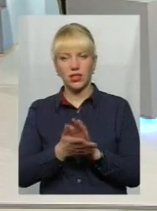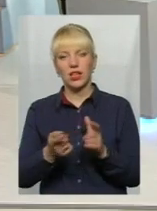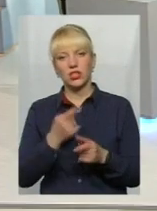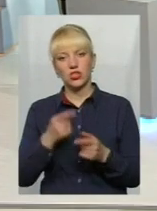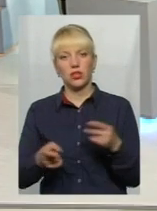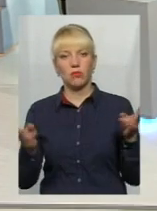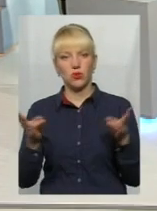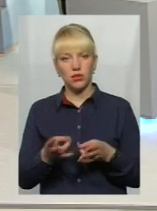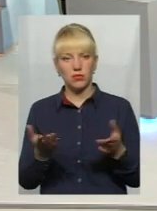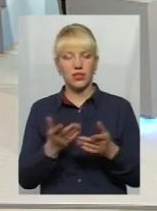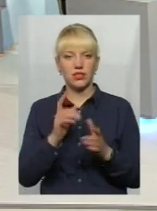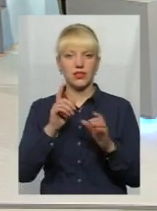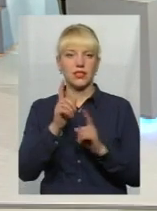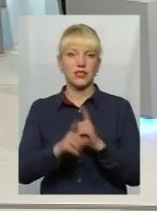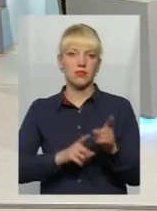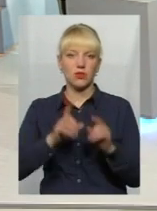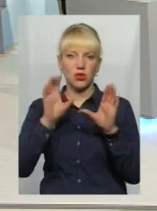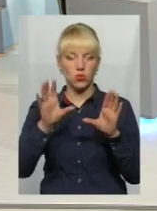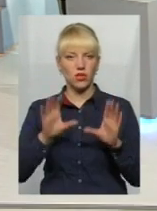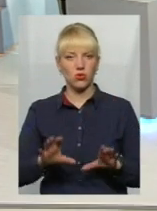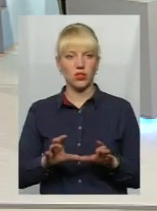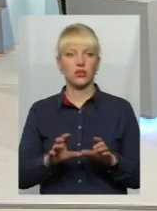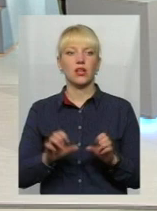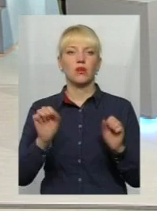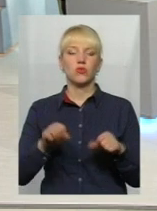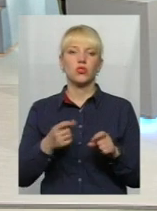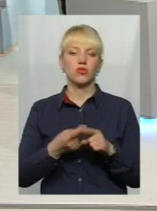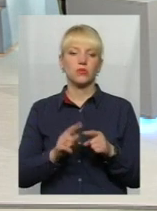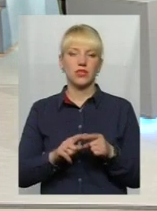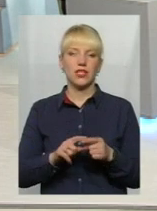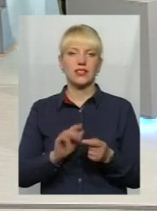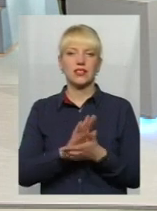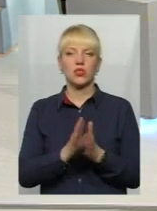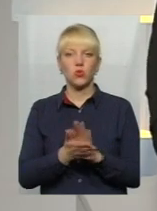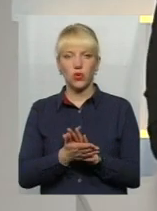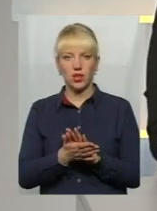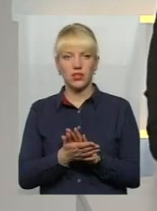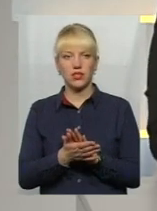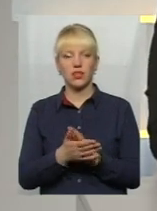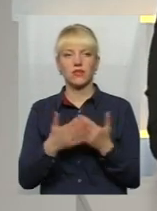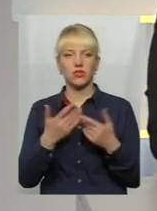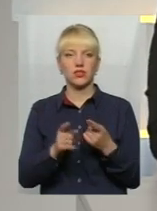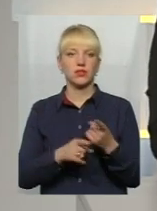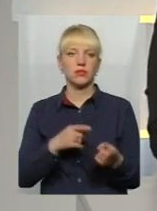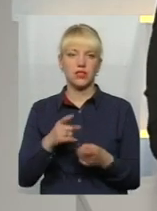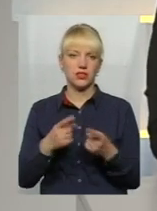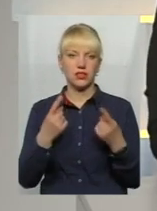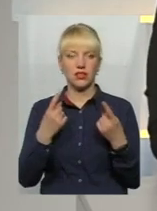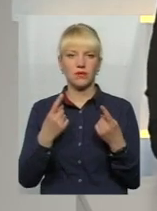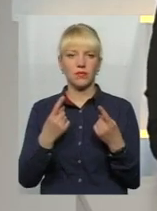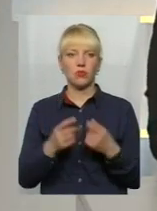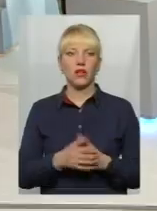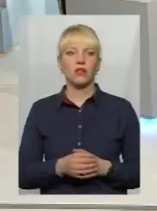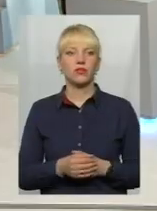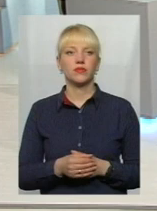потрібні якісь зміни у законодавстві, можливо, щоб ця ситуація зрушилася місця більш глобально? Це на вашу